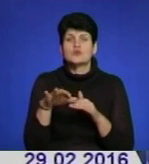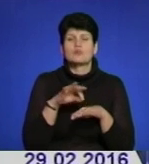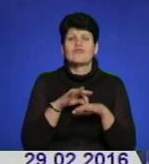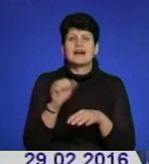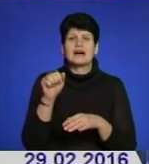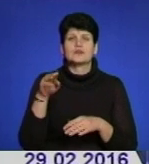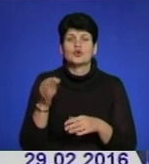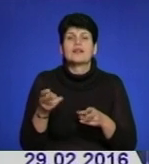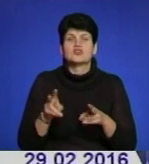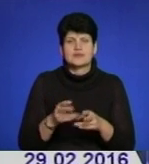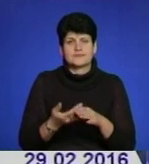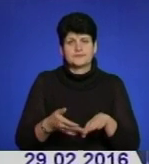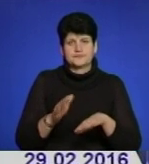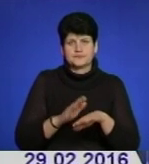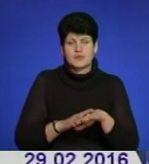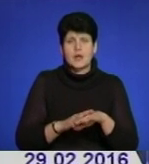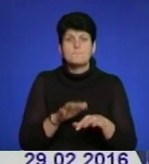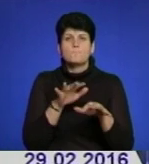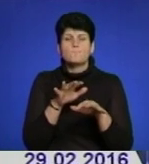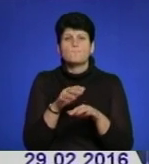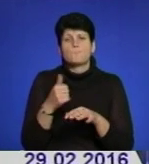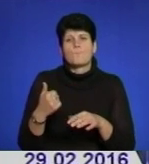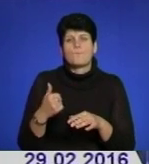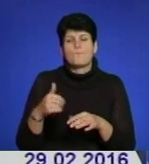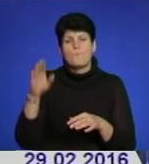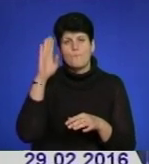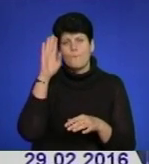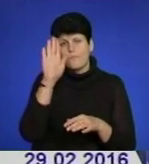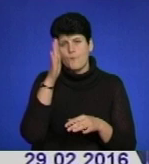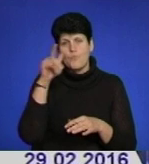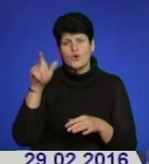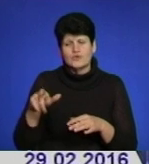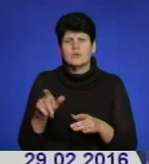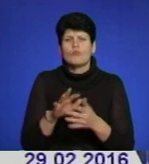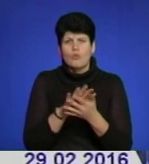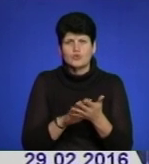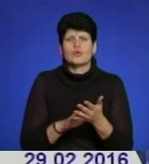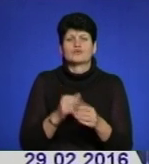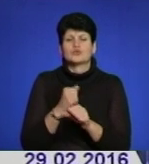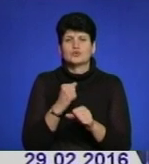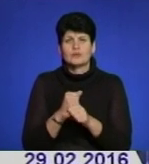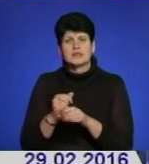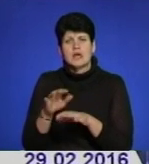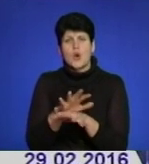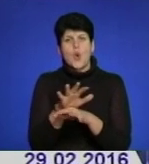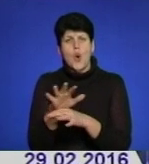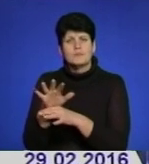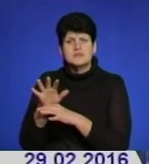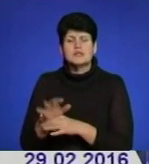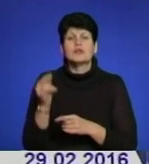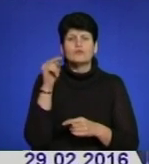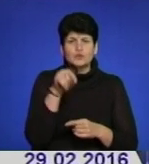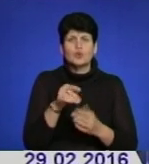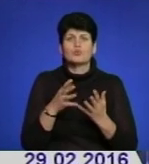залишається напруженою. Бойовики незаконних збройних формувань продовжували здійснювати обстріли позиції Збройних Сил України, у тому